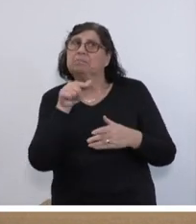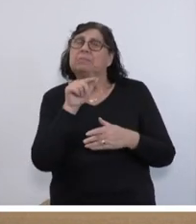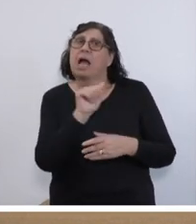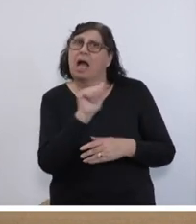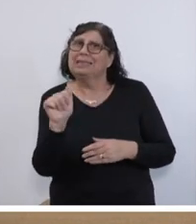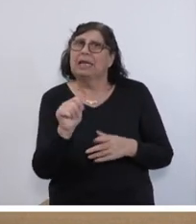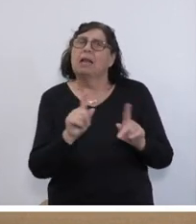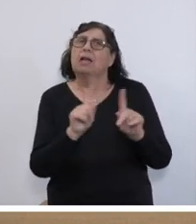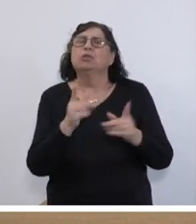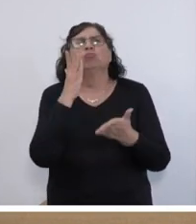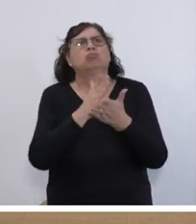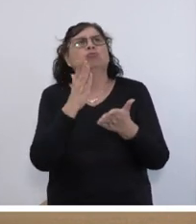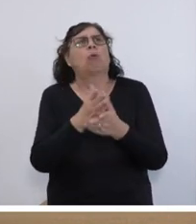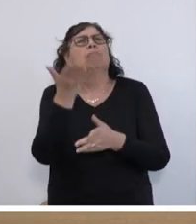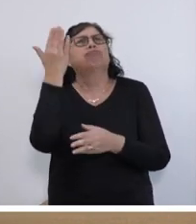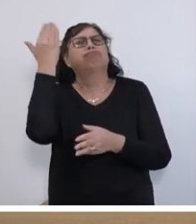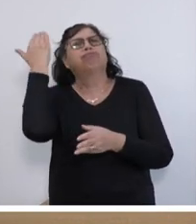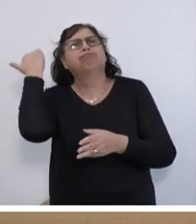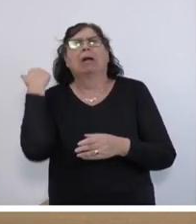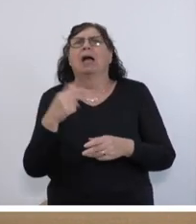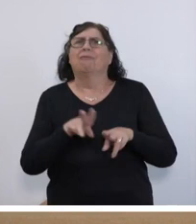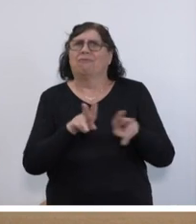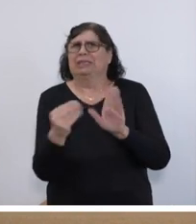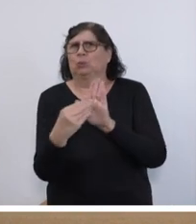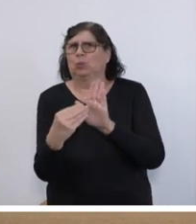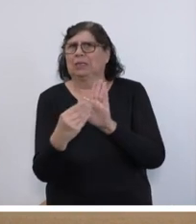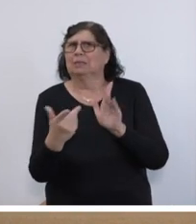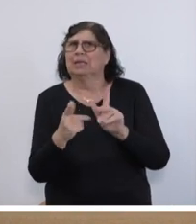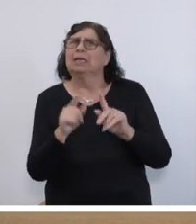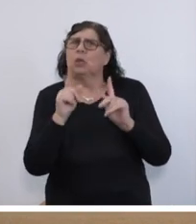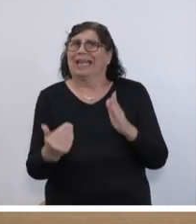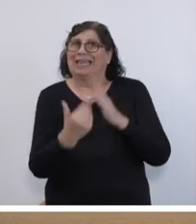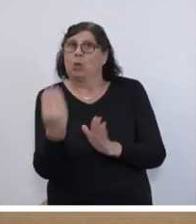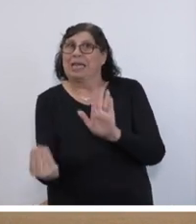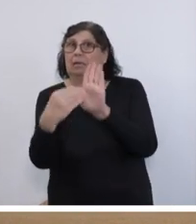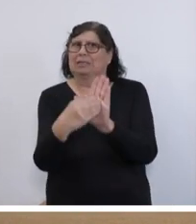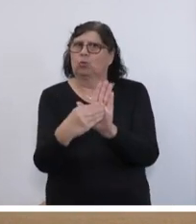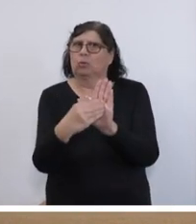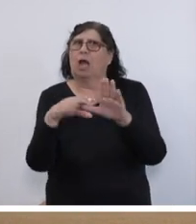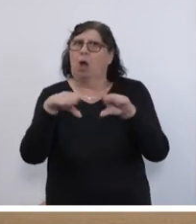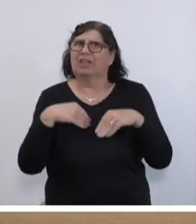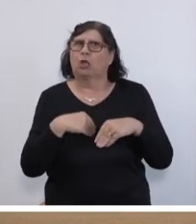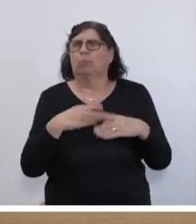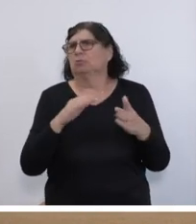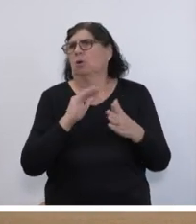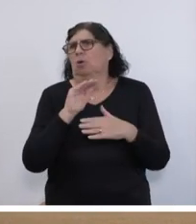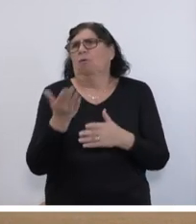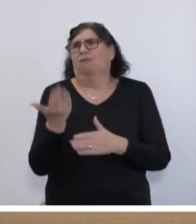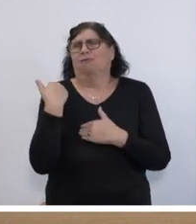schon seit uralten Zeiten in der Verfassung ist, er ist ja eigentlich neu reingekommen vor einem Jahrzehnt.